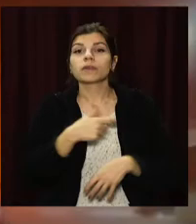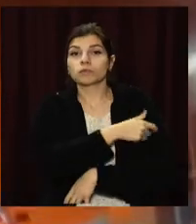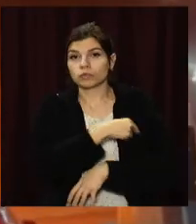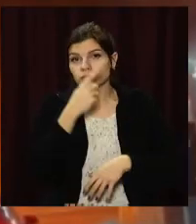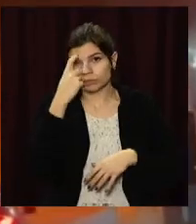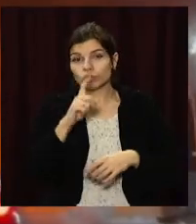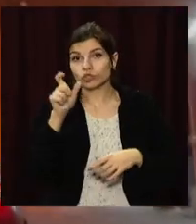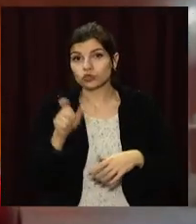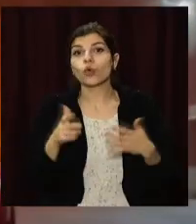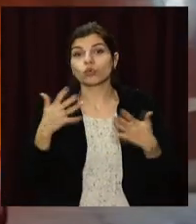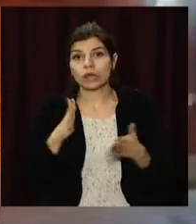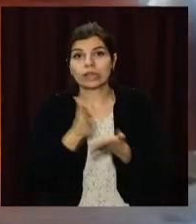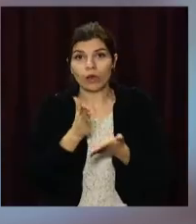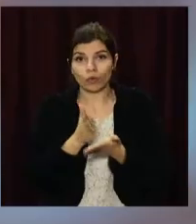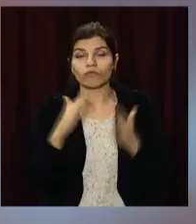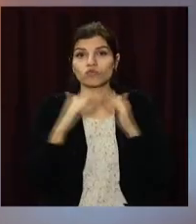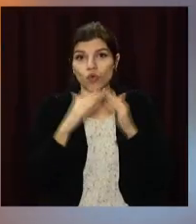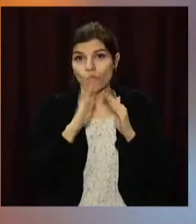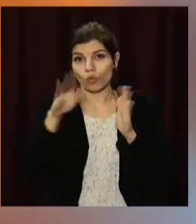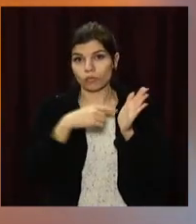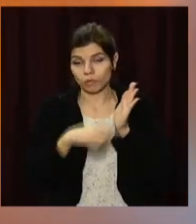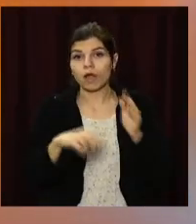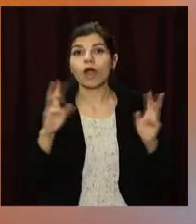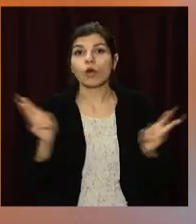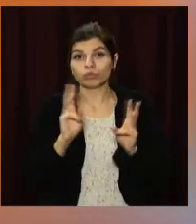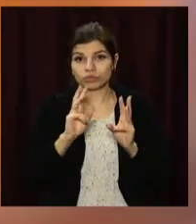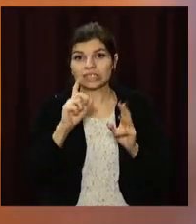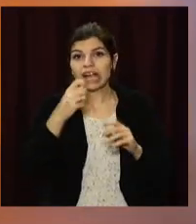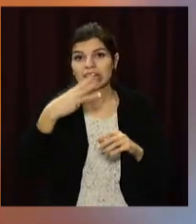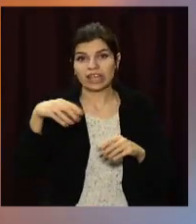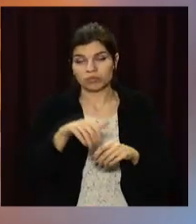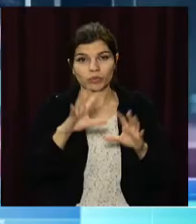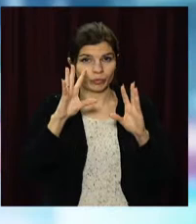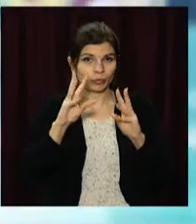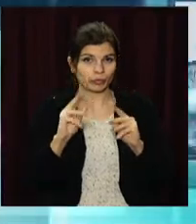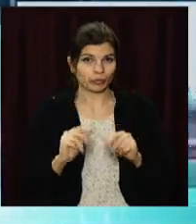медзакладі. Чоловік вже знаходиться вдома. Пожежу загасили за півгодини.